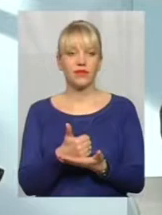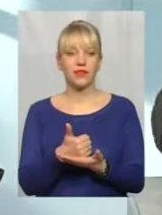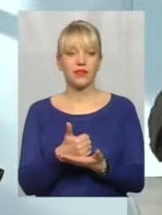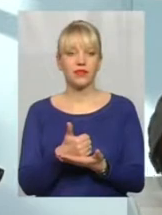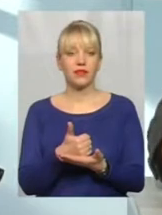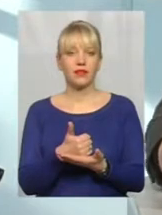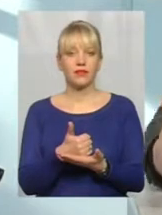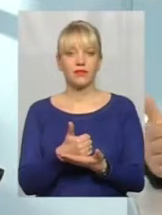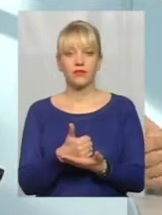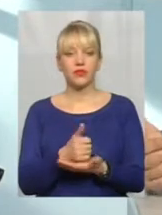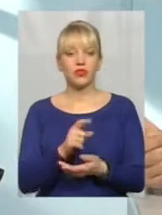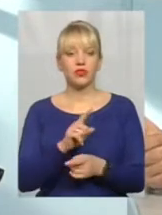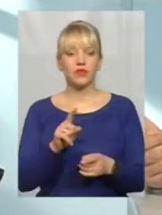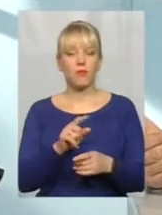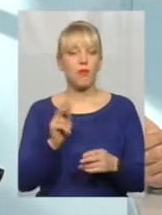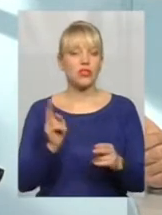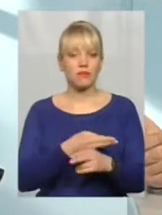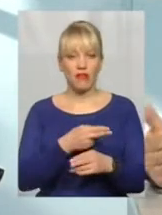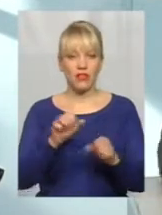позбавити можливості